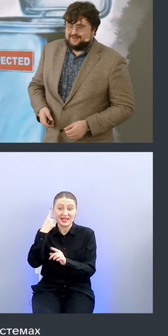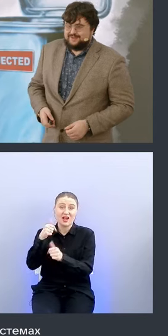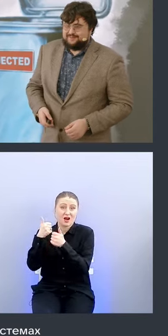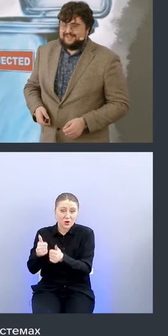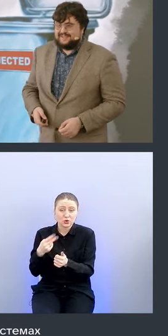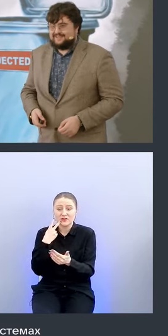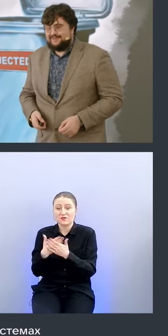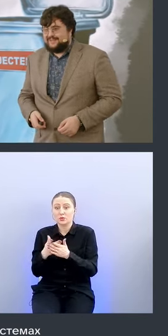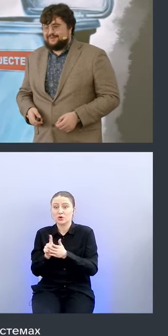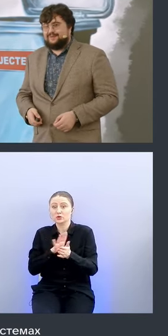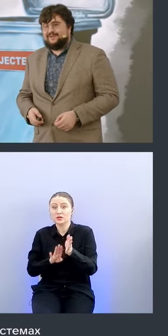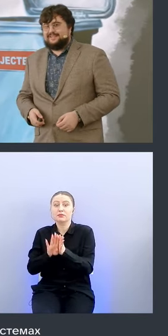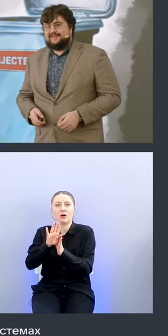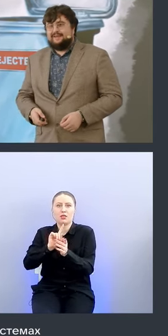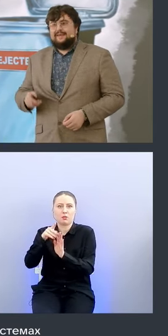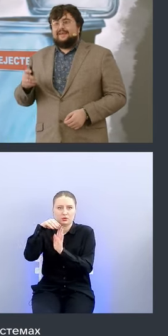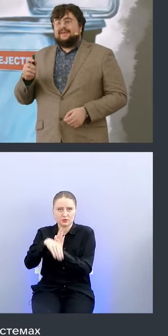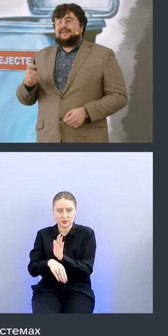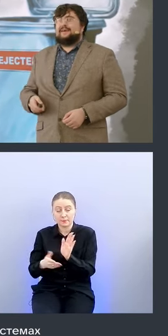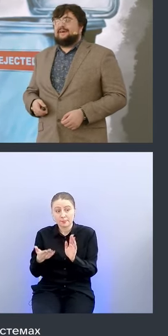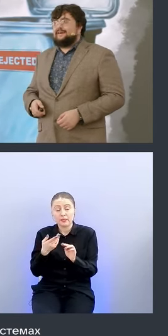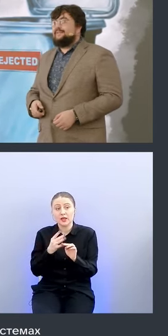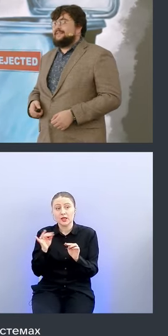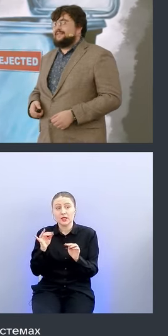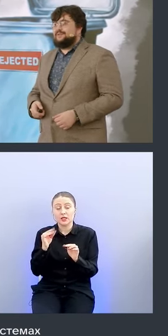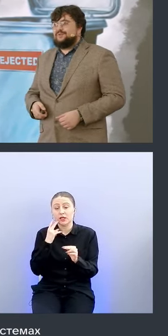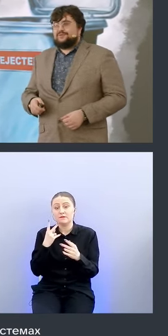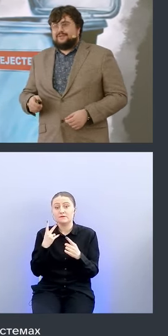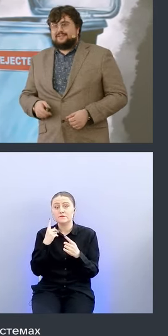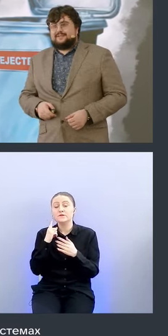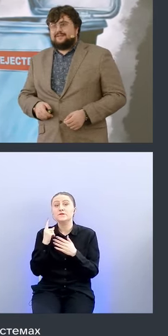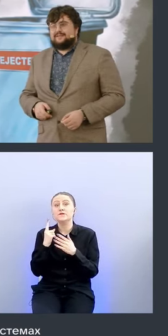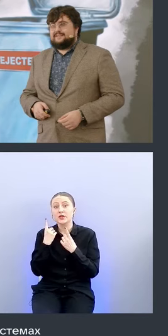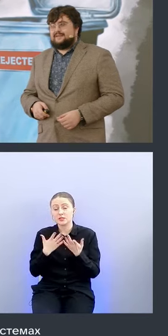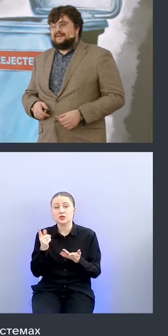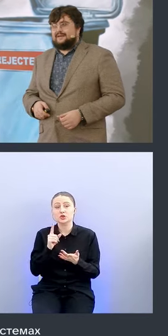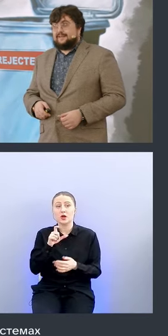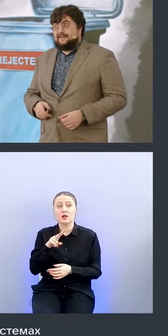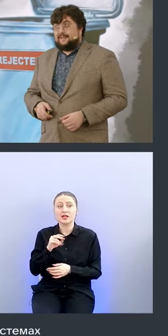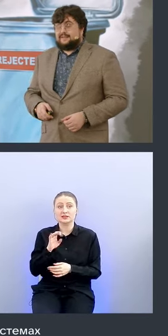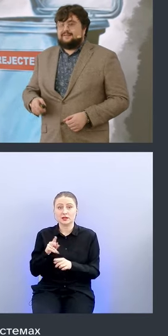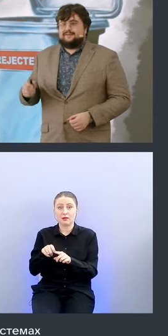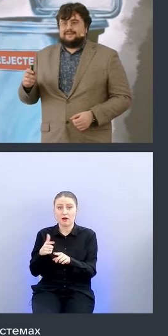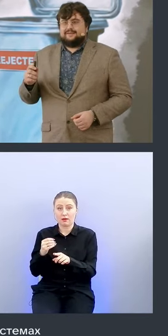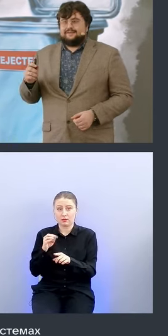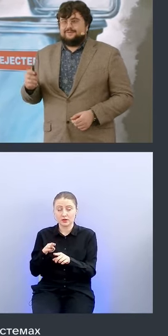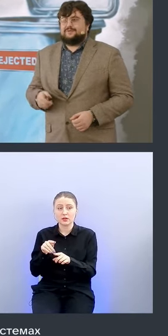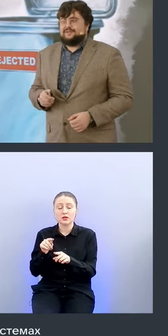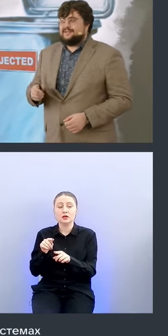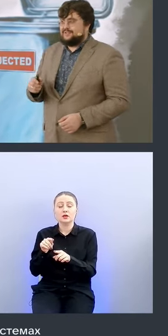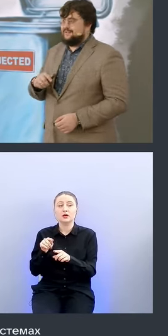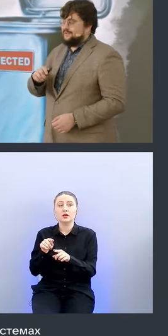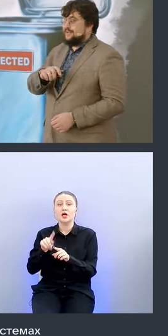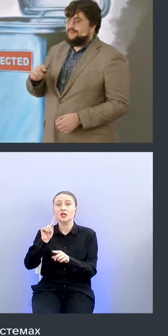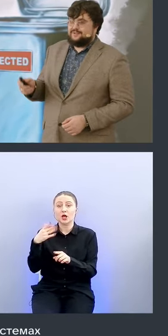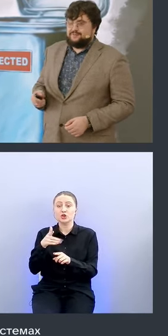да должно было полететь но нет оно не полетело и а выяснилось еще что elastic elastic агент вот